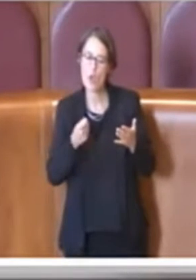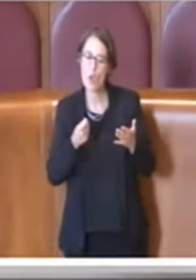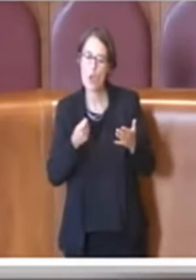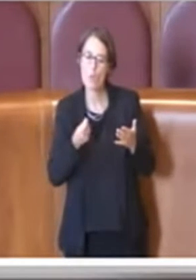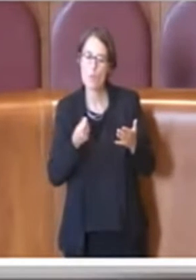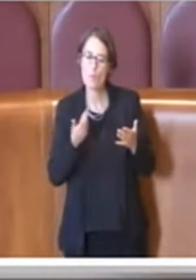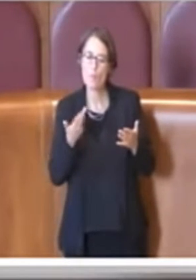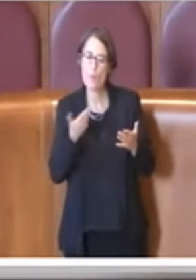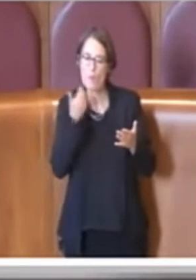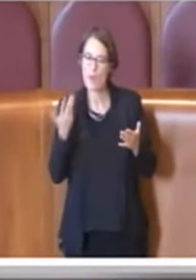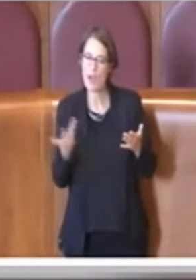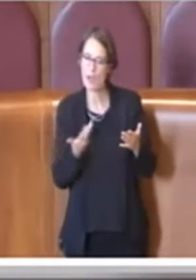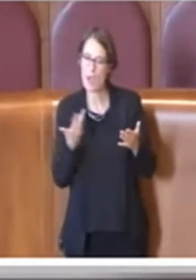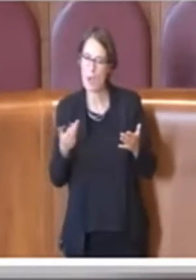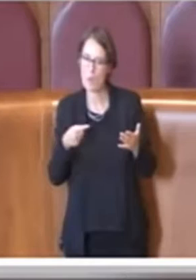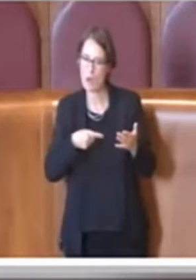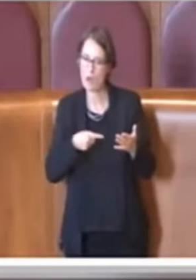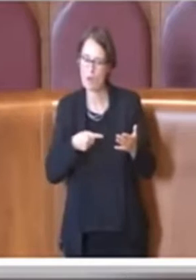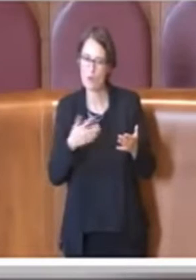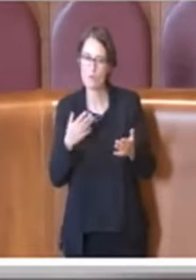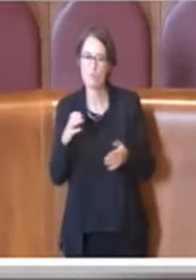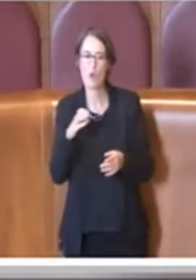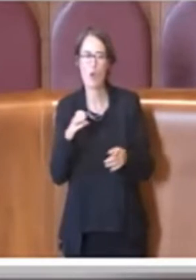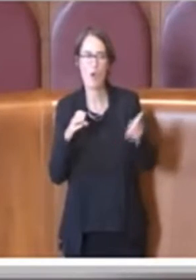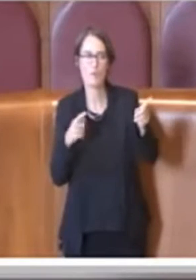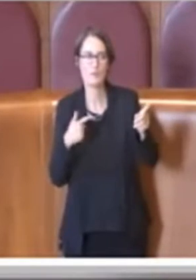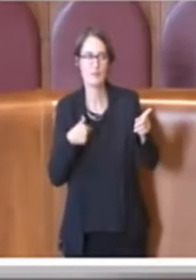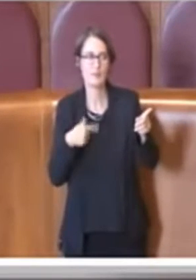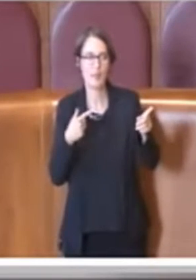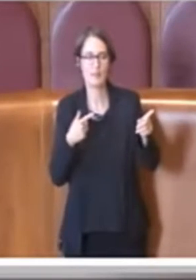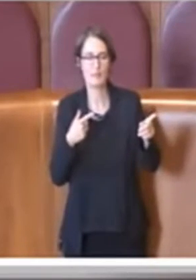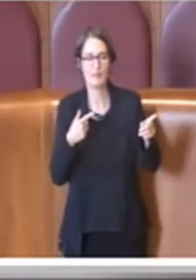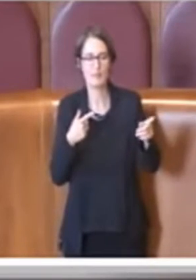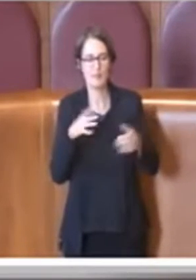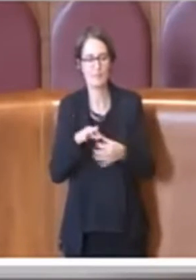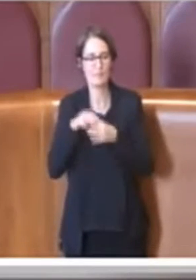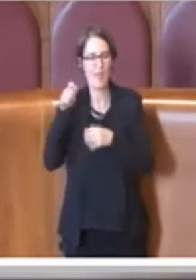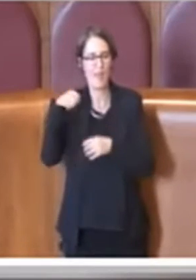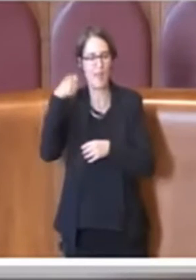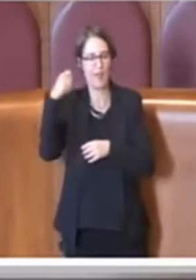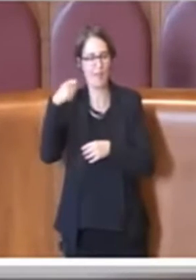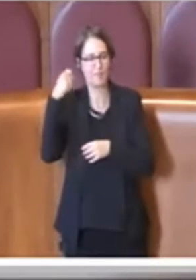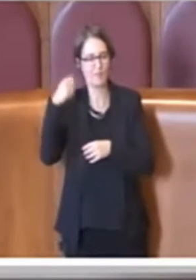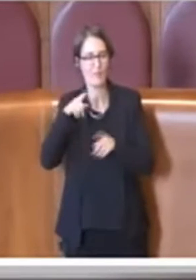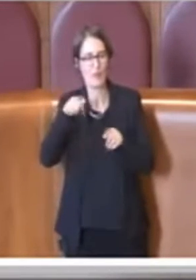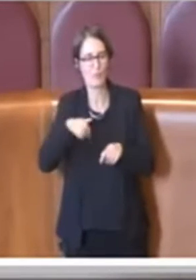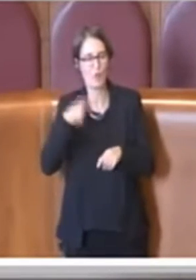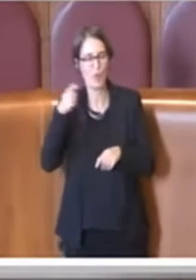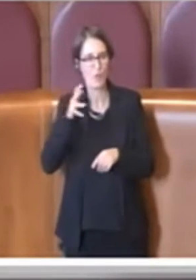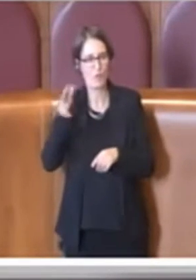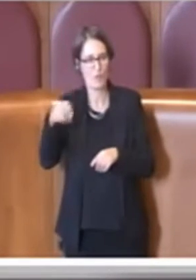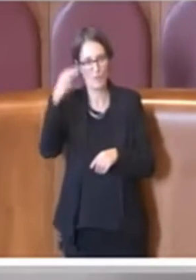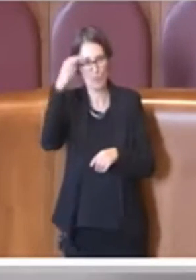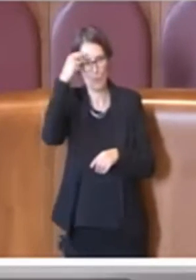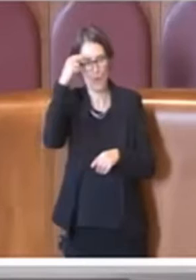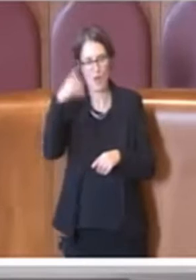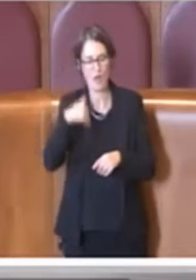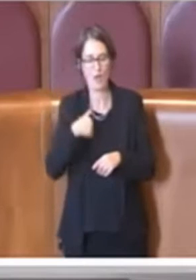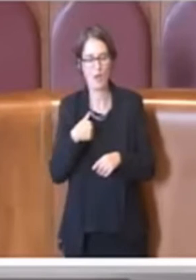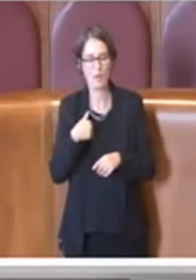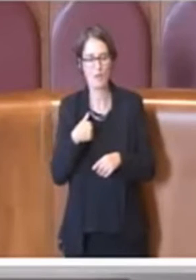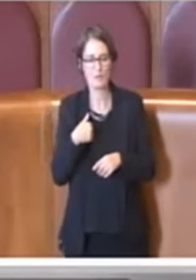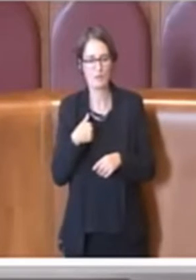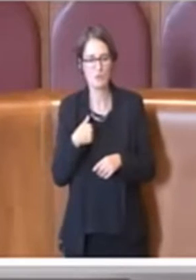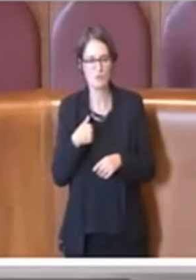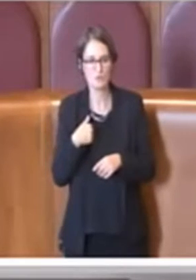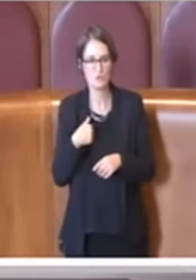Corsetti ha citato un film e anche qui mi verrebbe in mente un film in quanto si basa